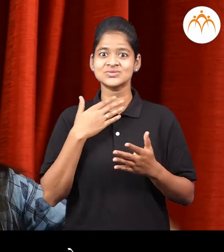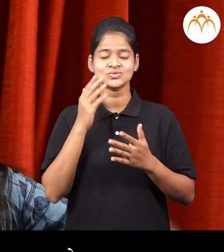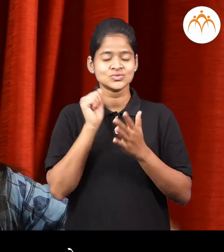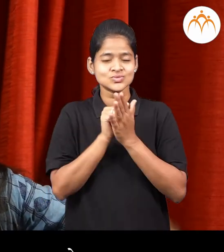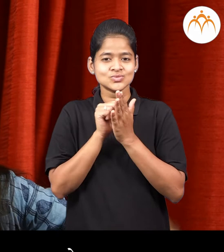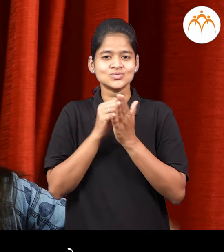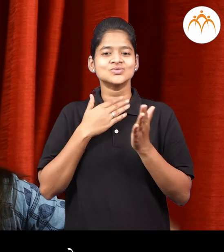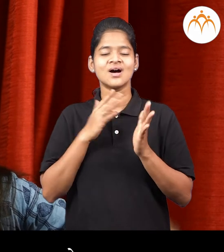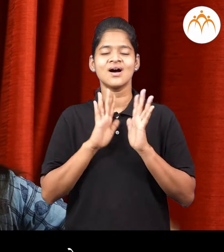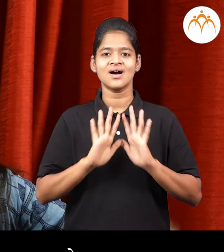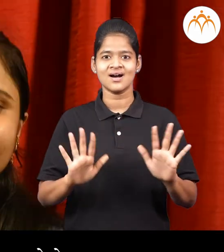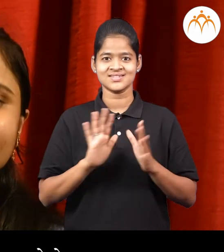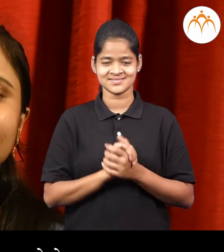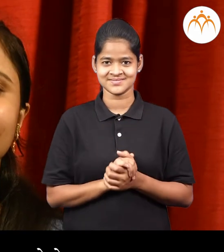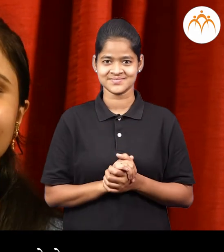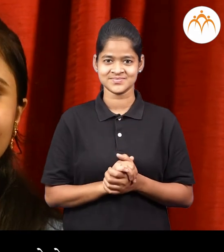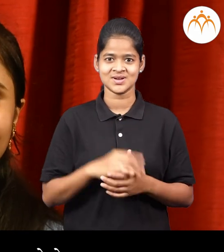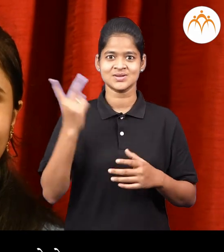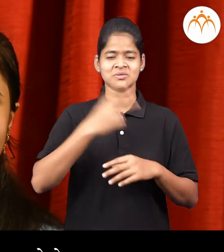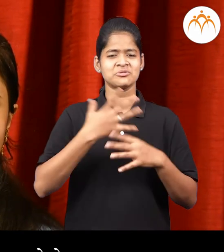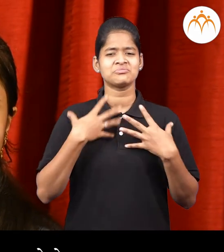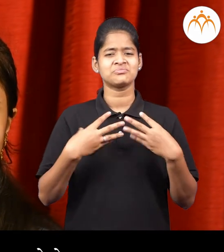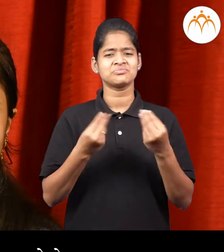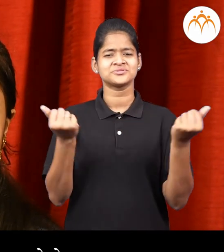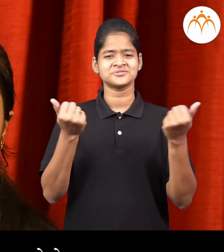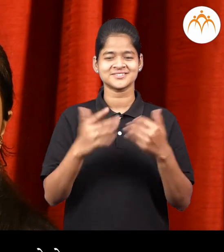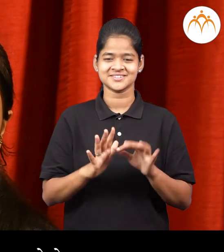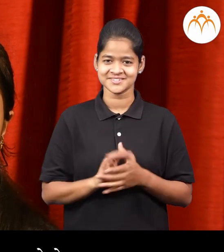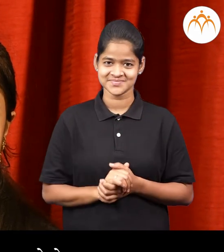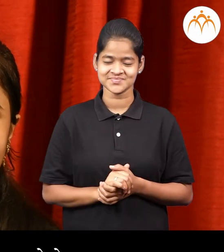जातो घसा दोन दिवसात बरा होतो